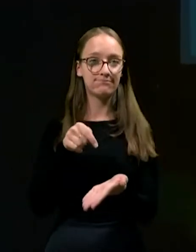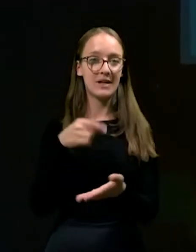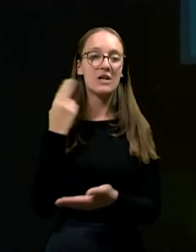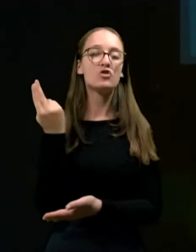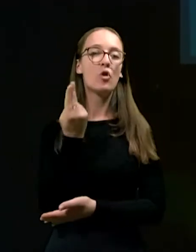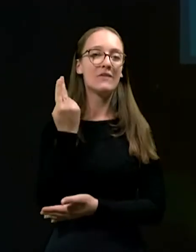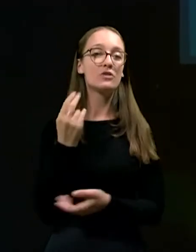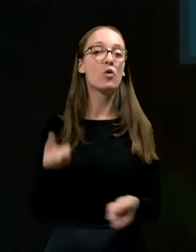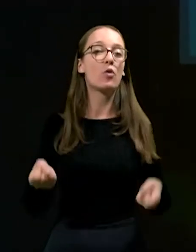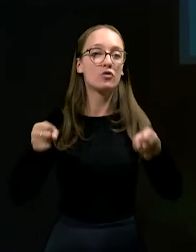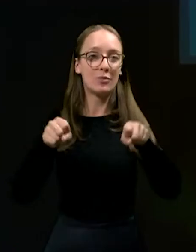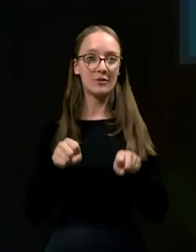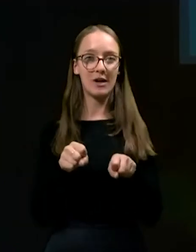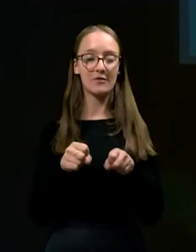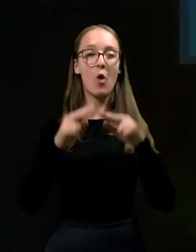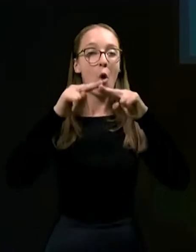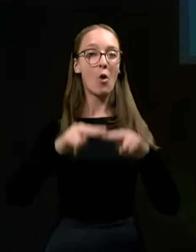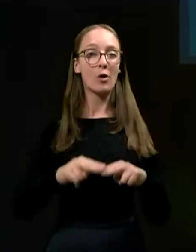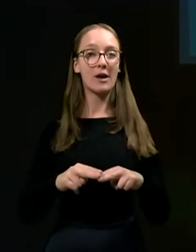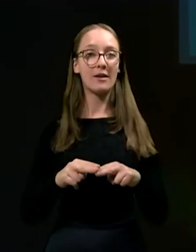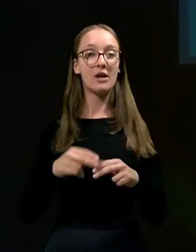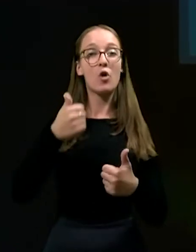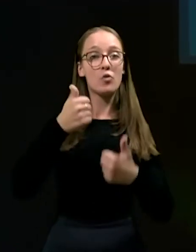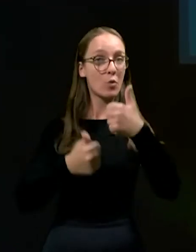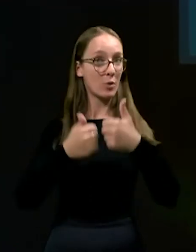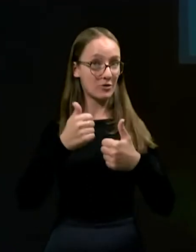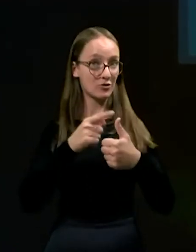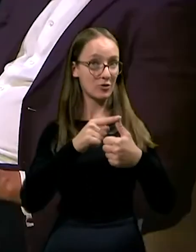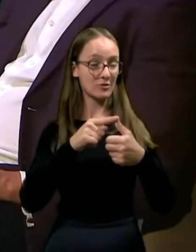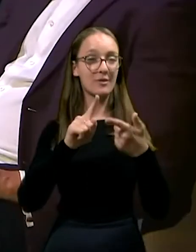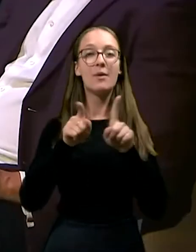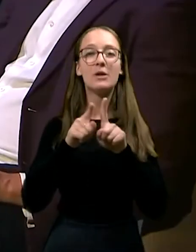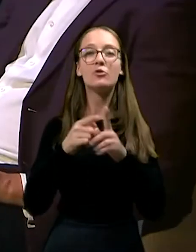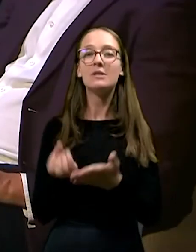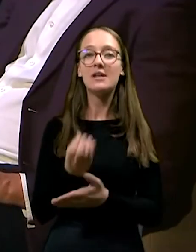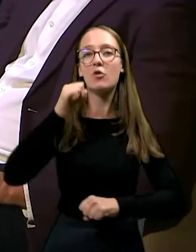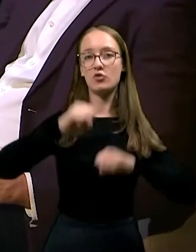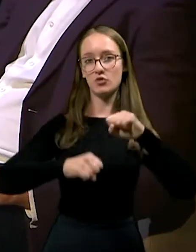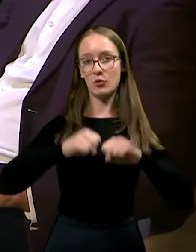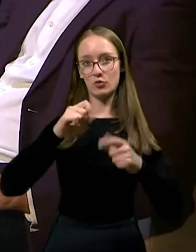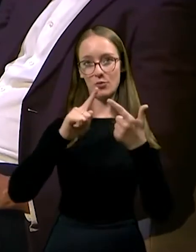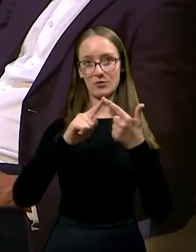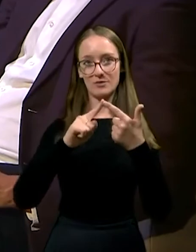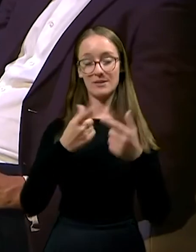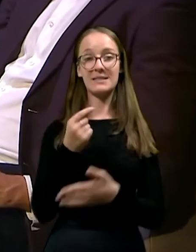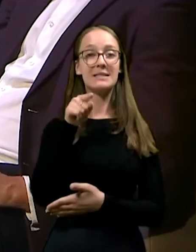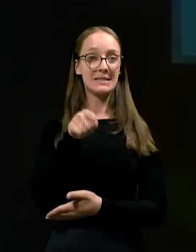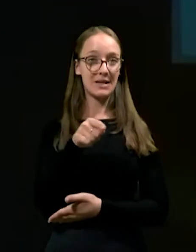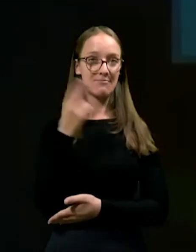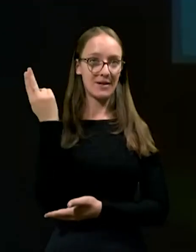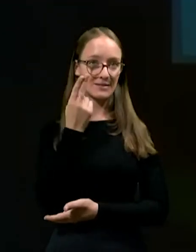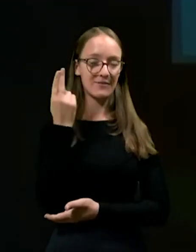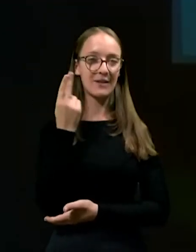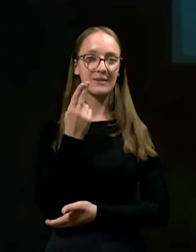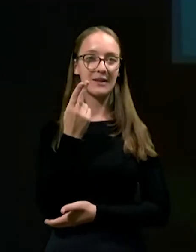slovensko gospodarstvo ohrani konkurenčnost in razvojno sposobnost. S tem pa seveda